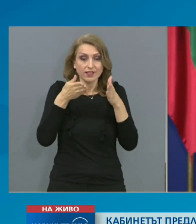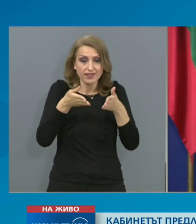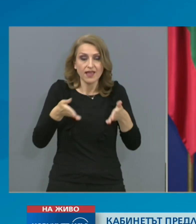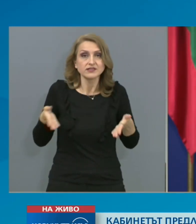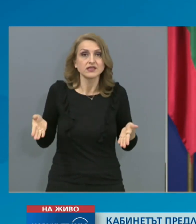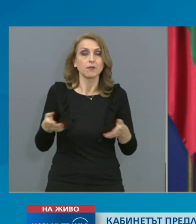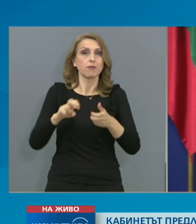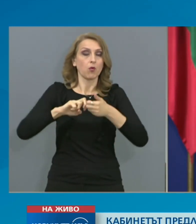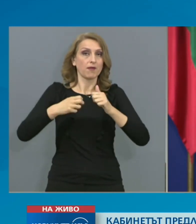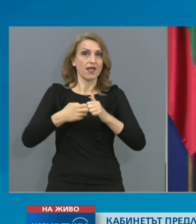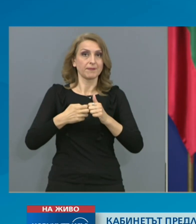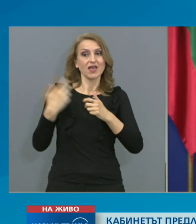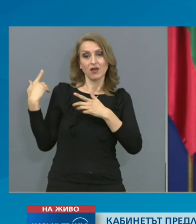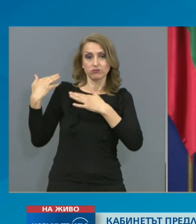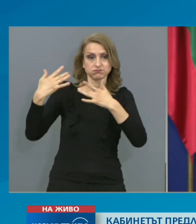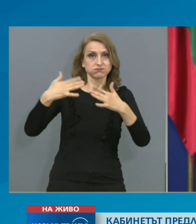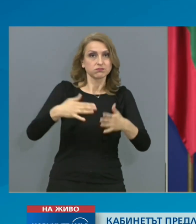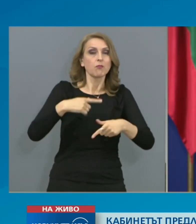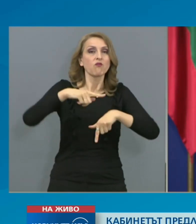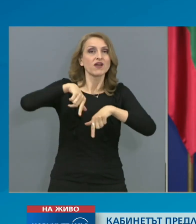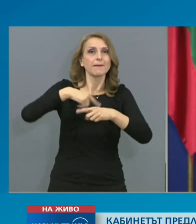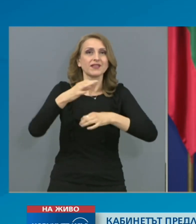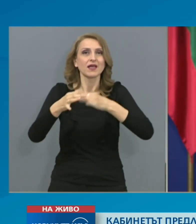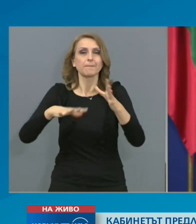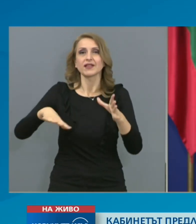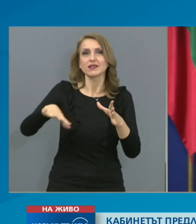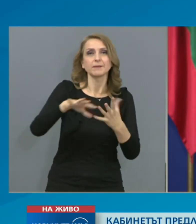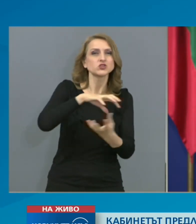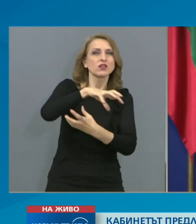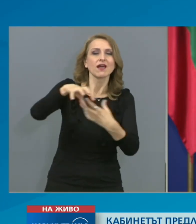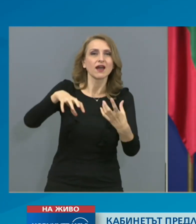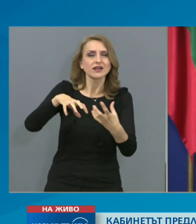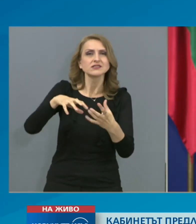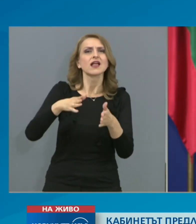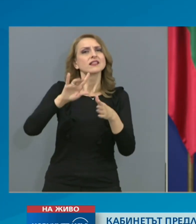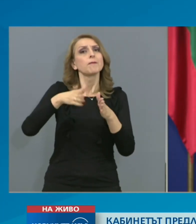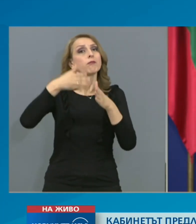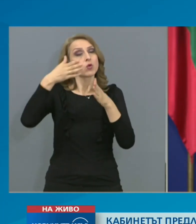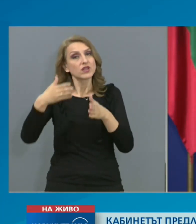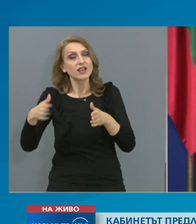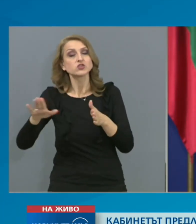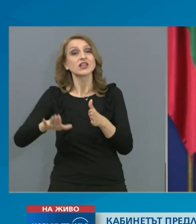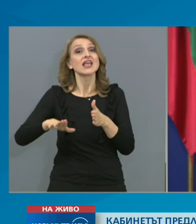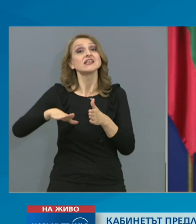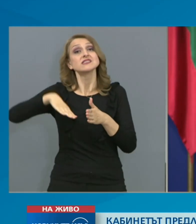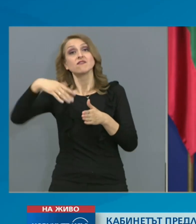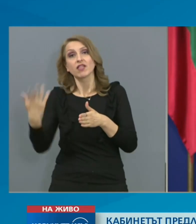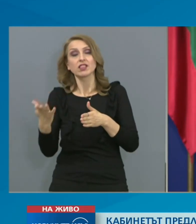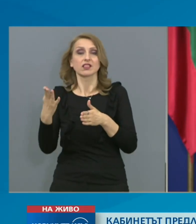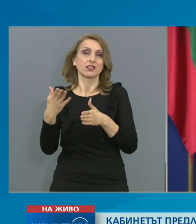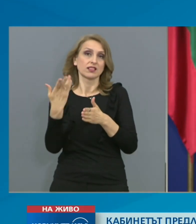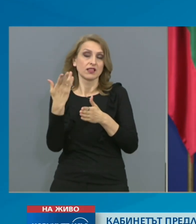пандемичната криза, да бъдат продължени извън хипотезата на изварено положение